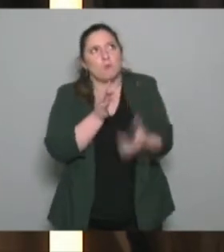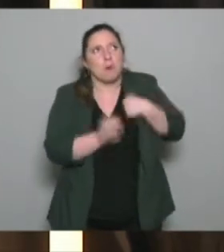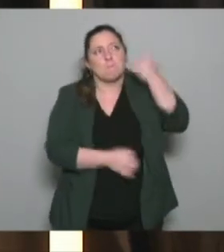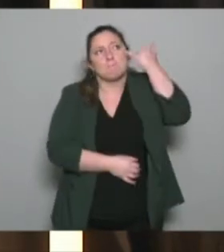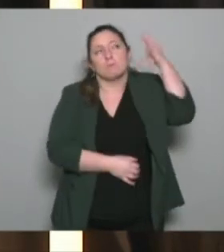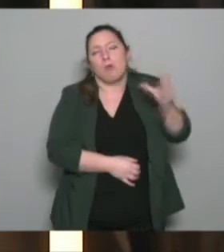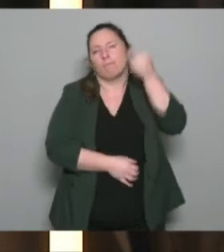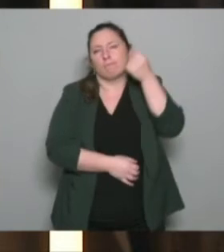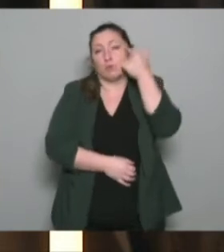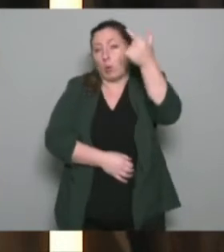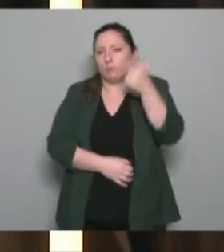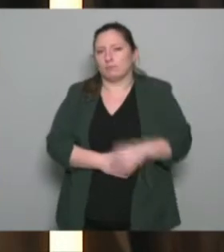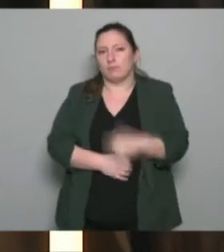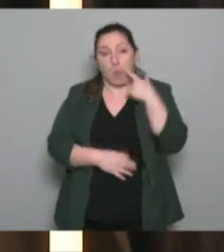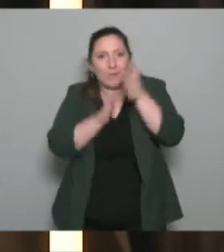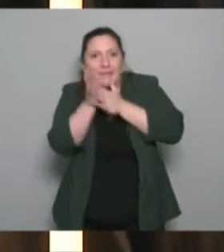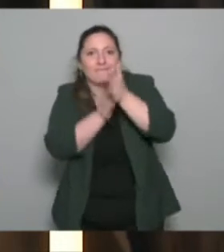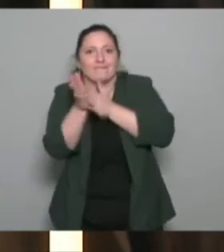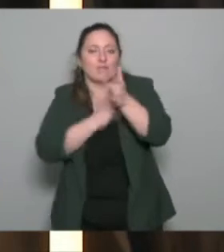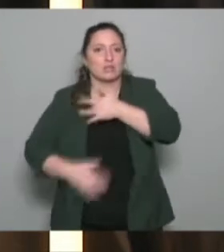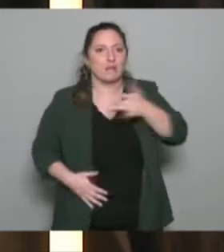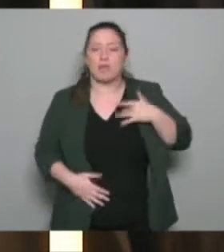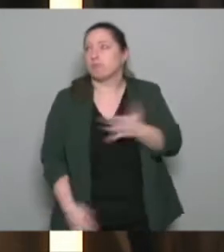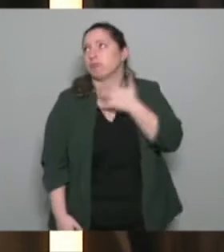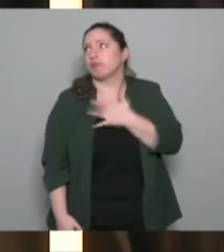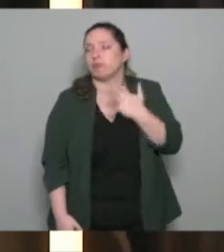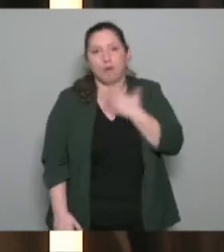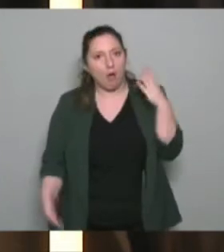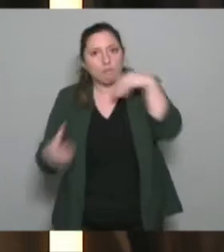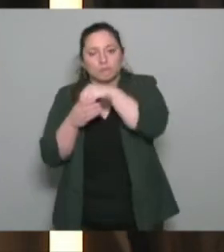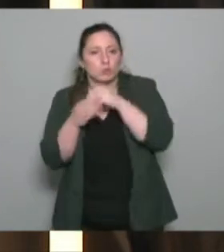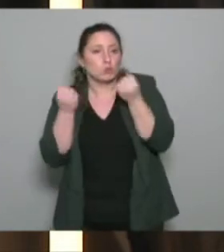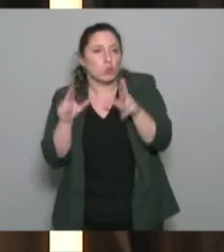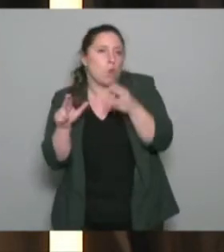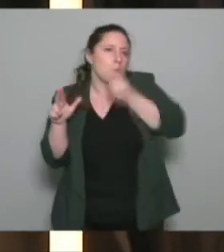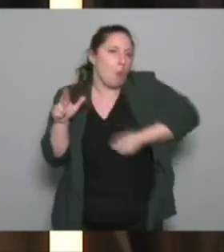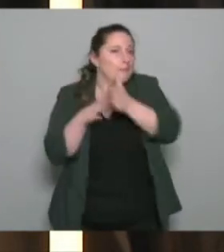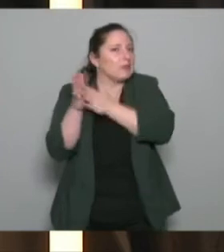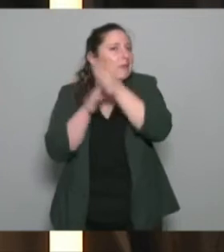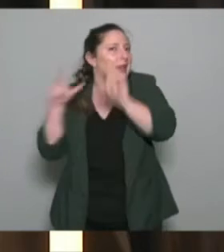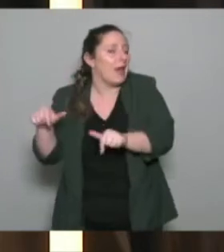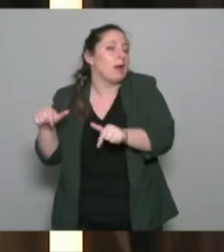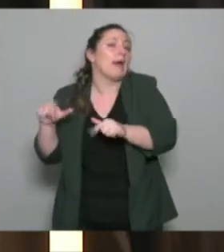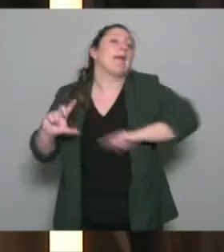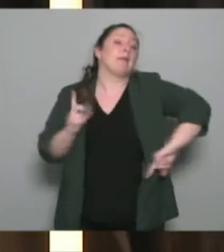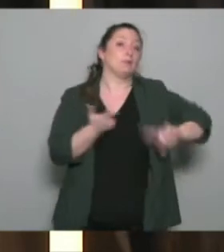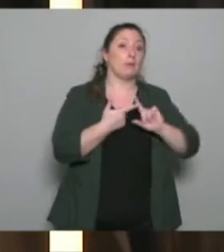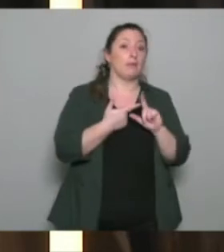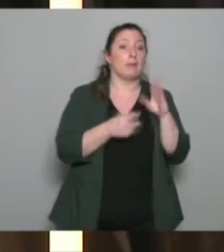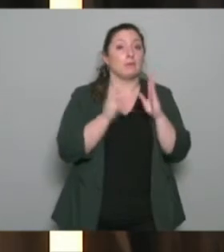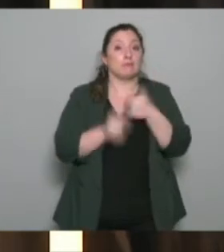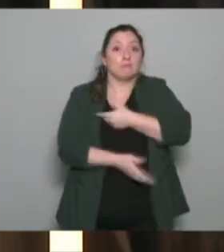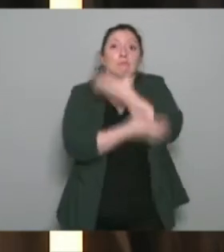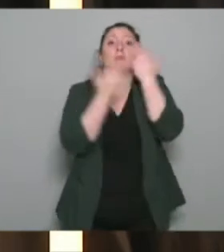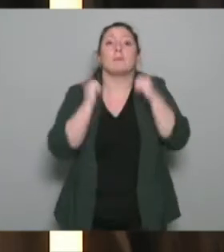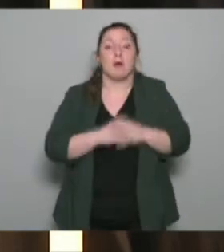Il a envie. Donc, dans ce cas, on sait qu'il va être motivé pour le faire. Et puis, il ne sait pas forcément.